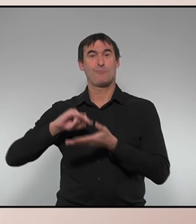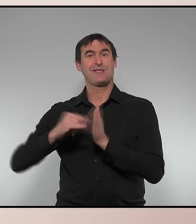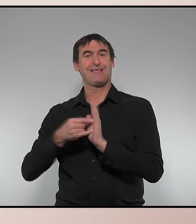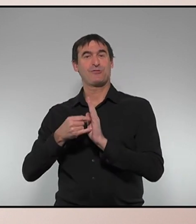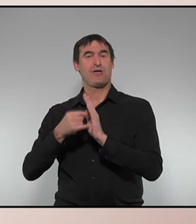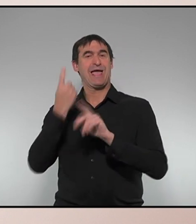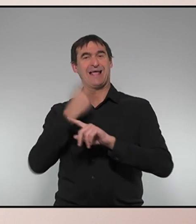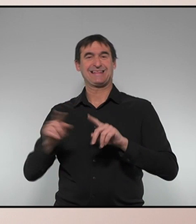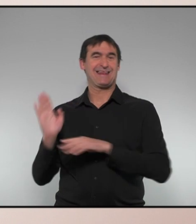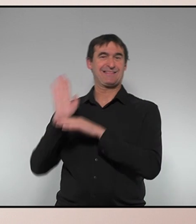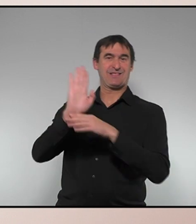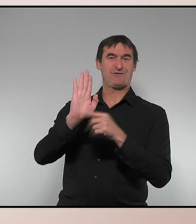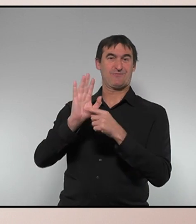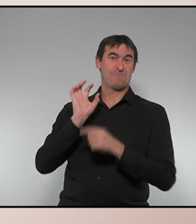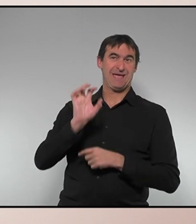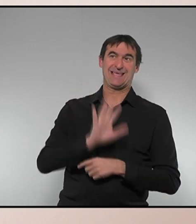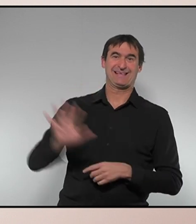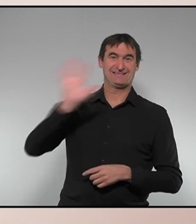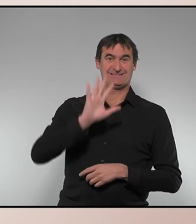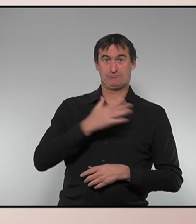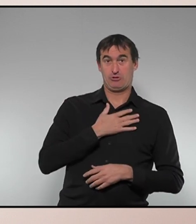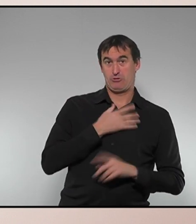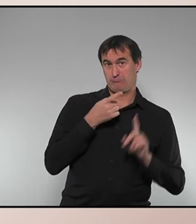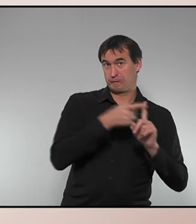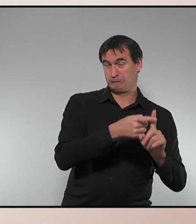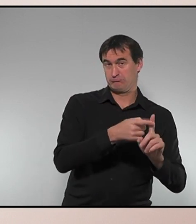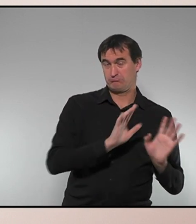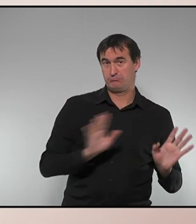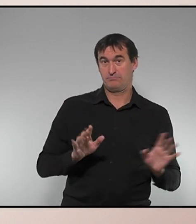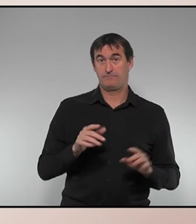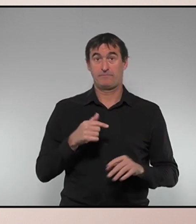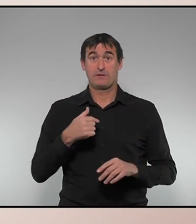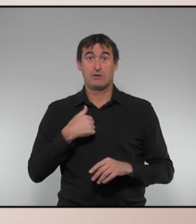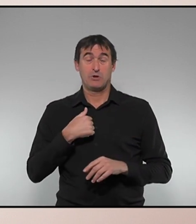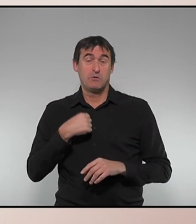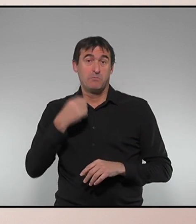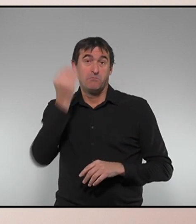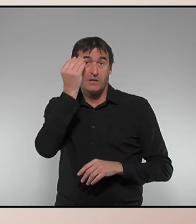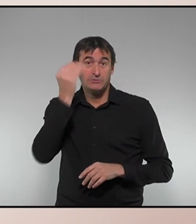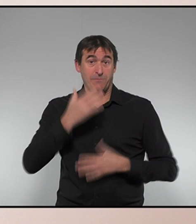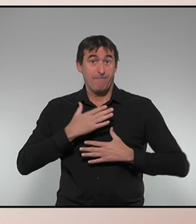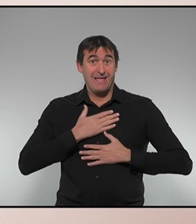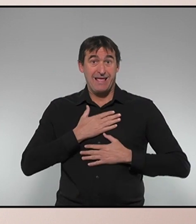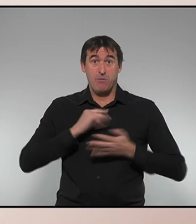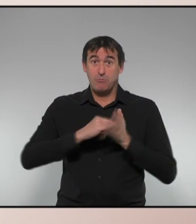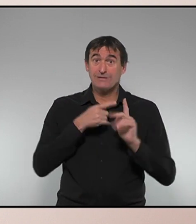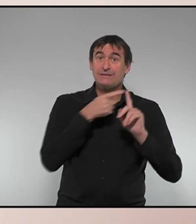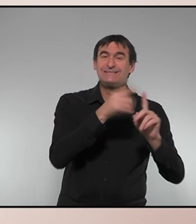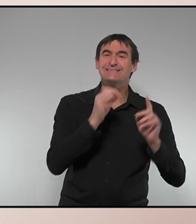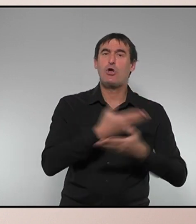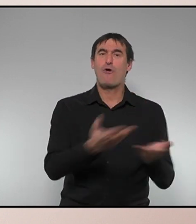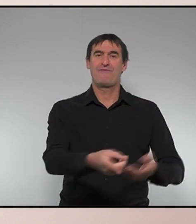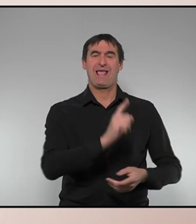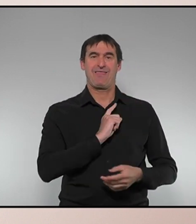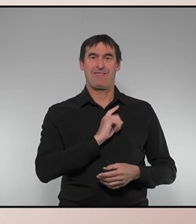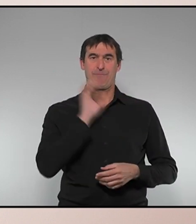país al que jo defenso. Crec que ha basar-se i, com a mínim, jo intento basar el meu en la confiança en el propi país. Catalunya